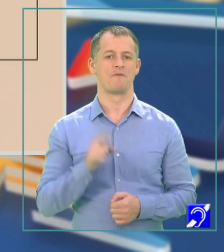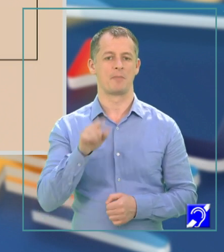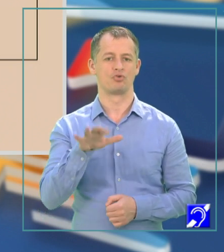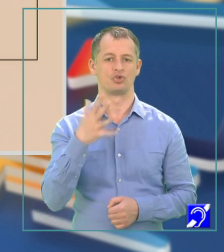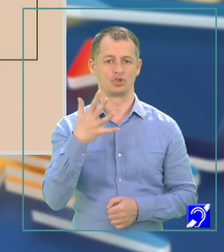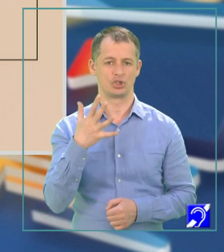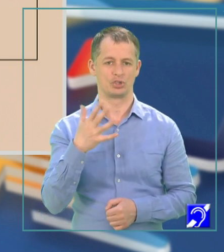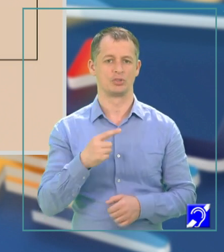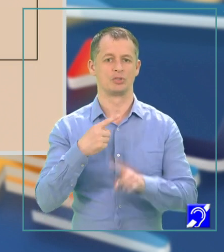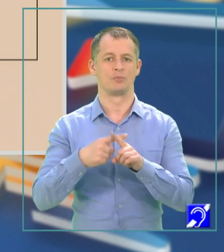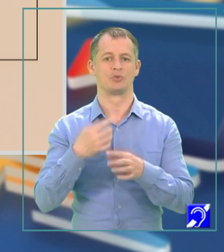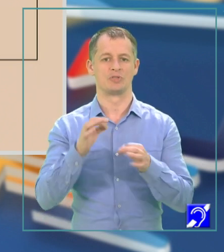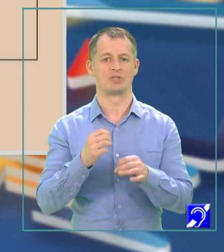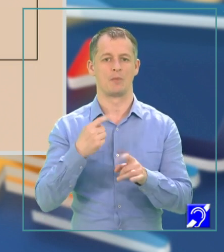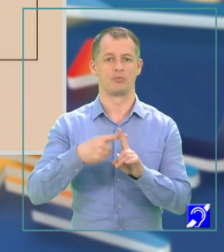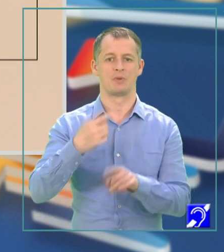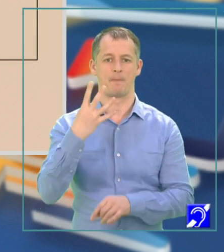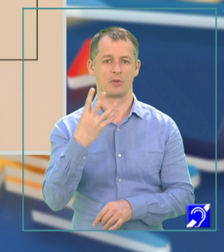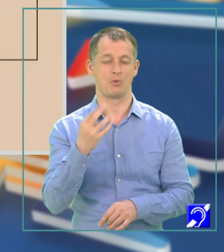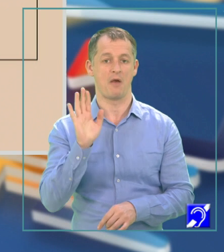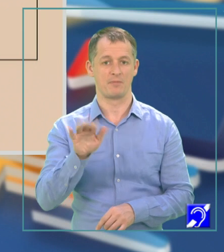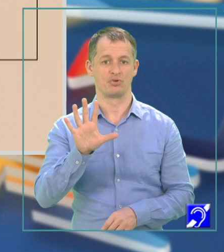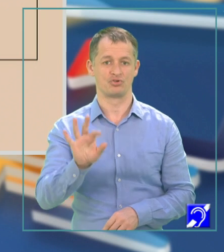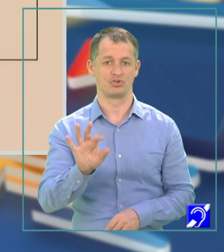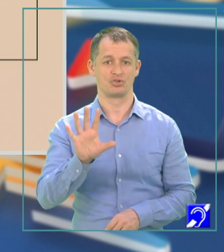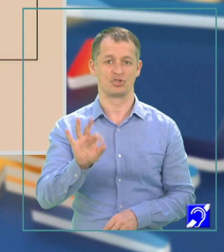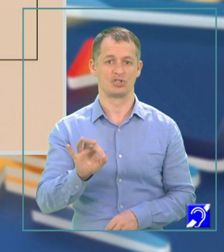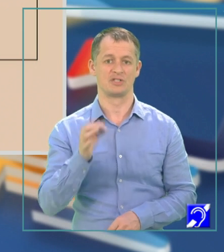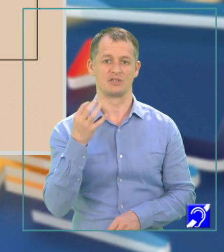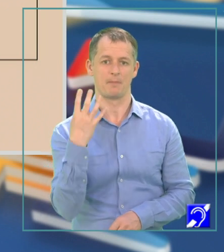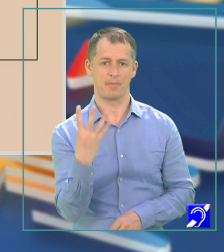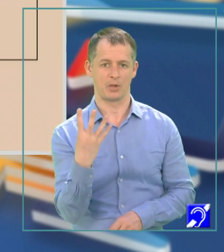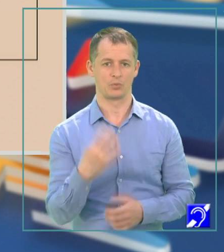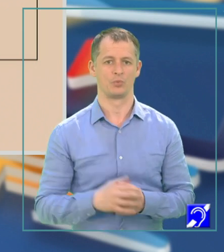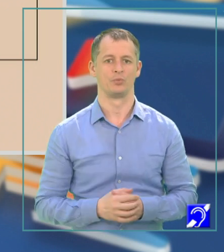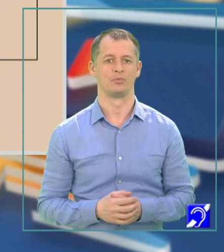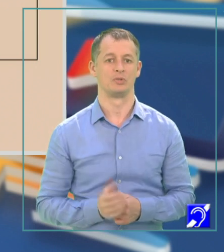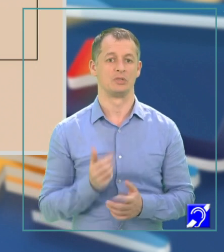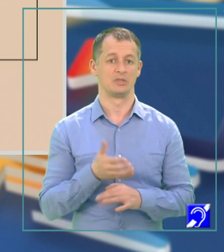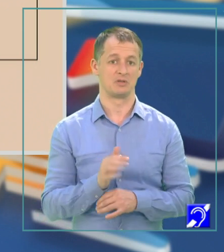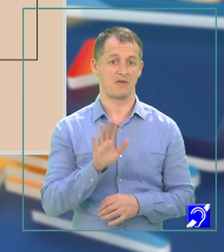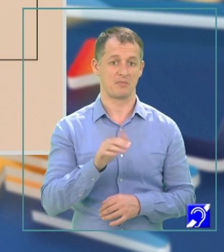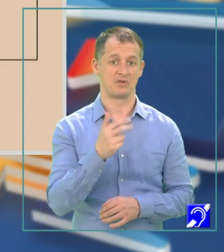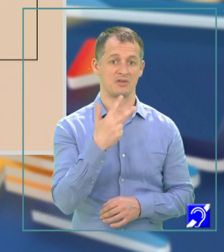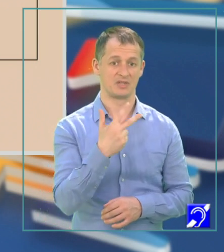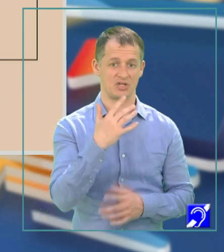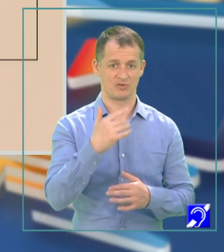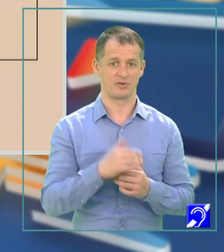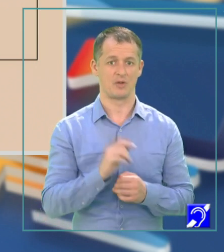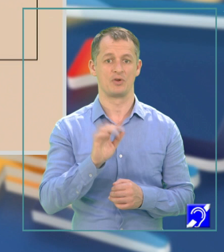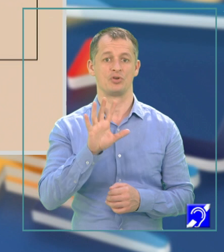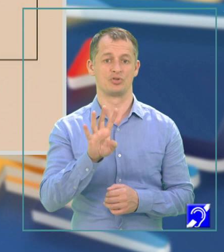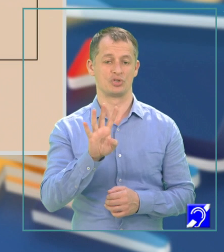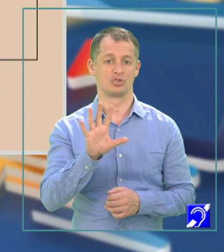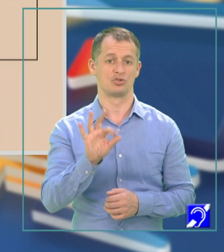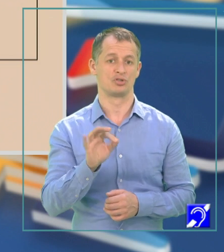5 înmulțit cu 10 plus 4 și am obținut 54. Apoi, când în cifră reținem valoarea 3, avem 54 mulțit cu 10